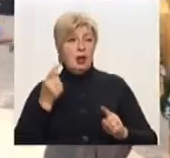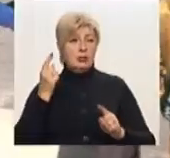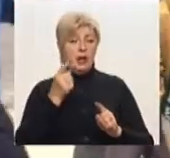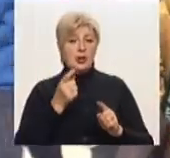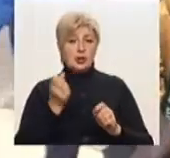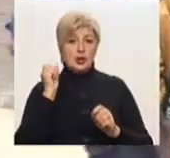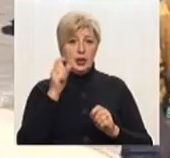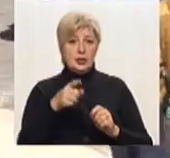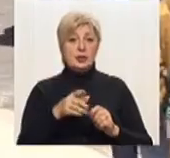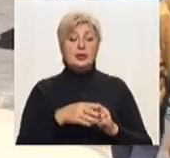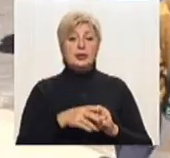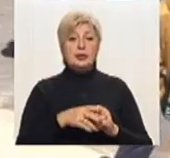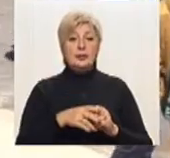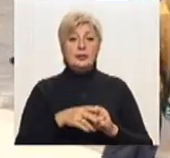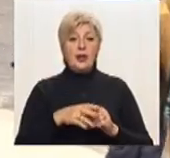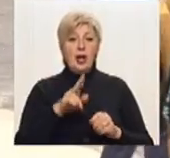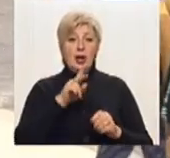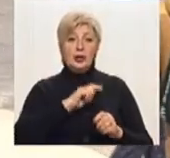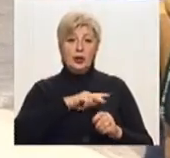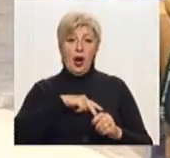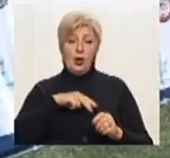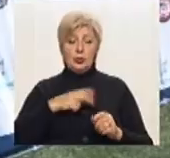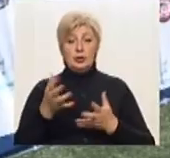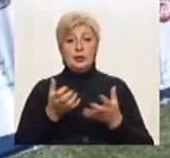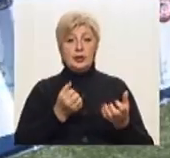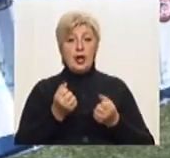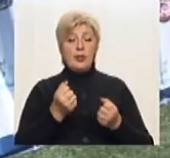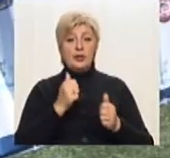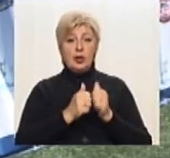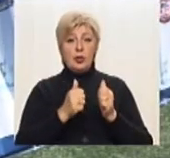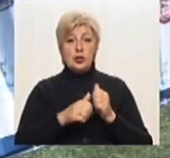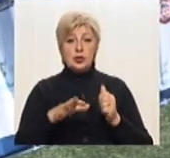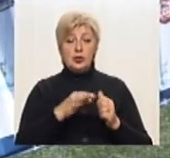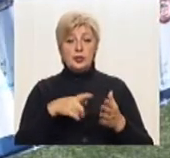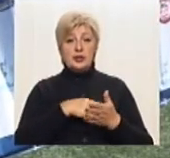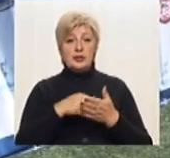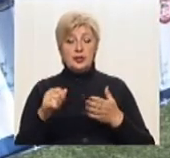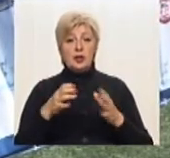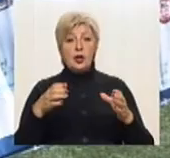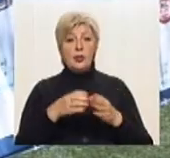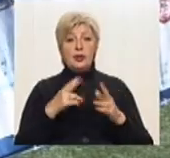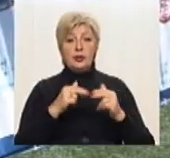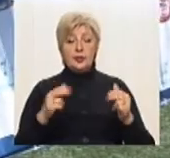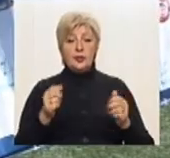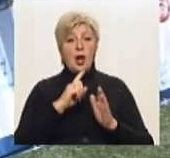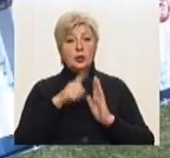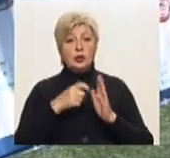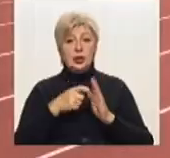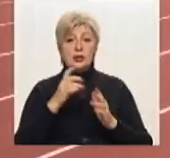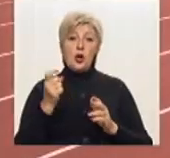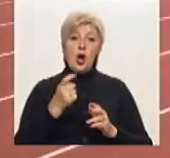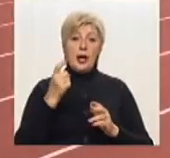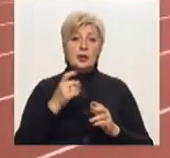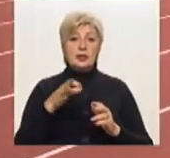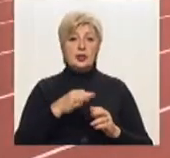Нагороди отримувала кожна область, яка брала участь у змаганнях. Відзначилися команди з Дніпропетровської, Донецької та Харківської